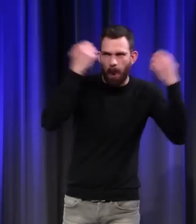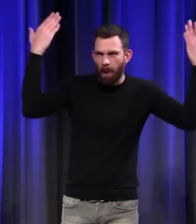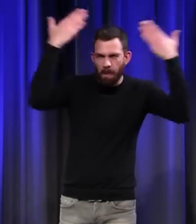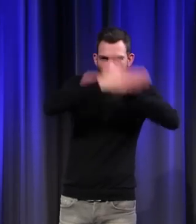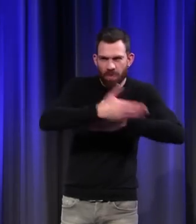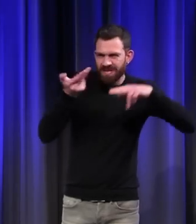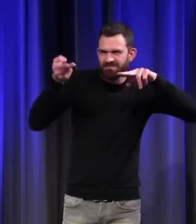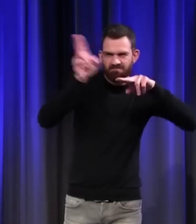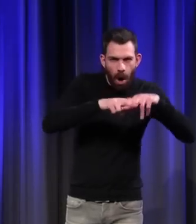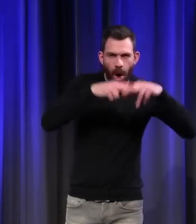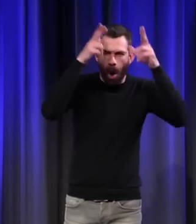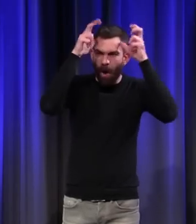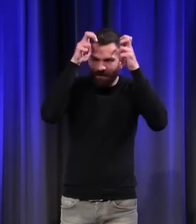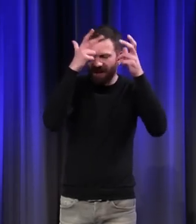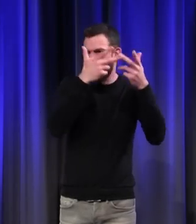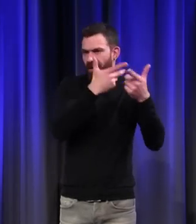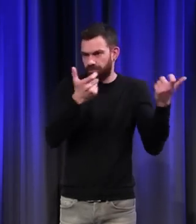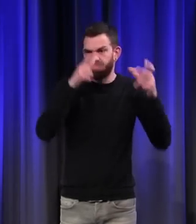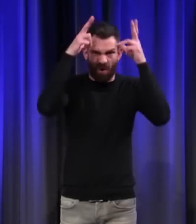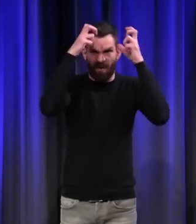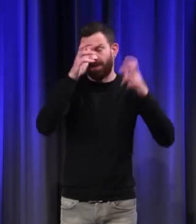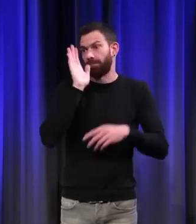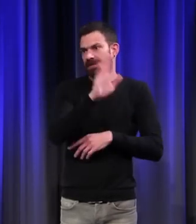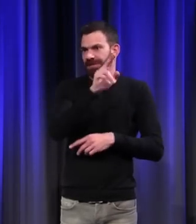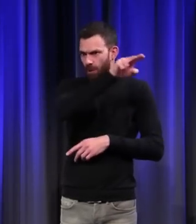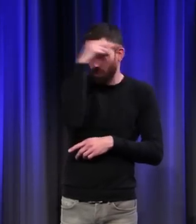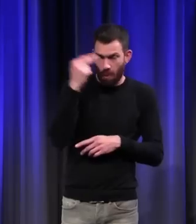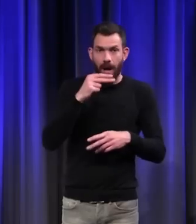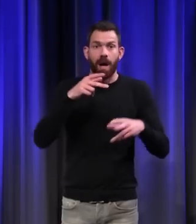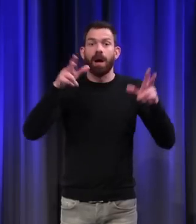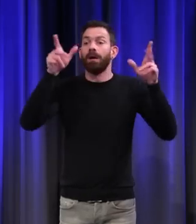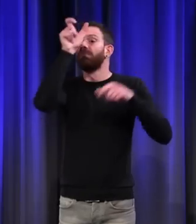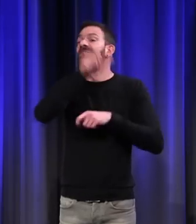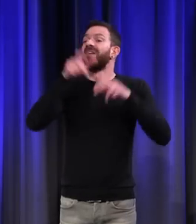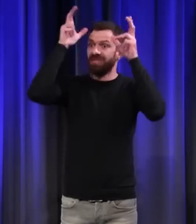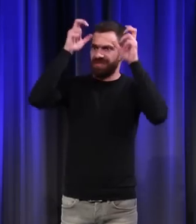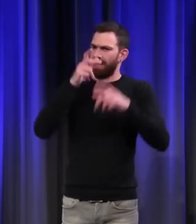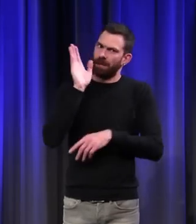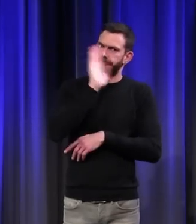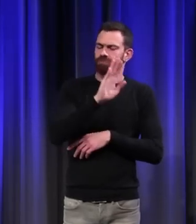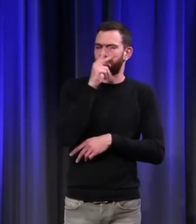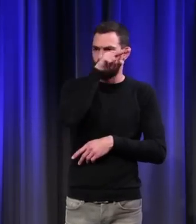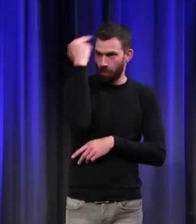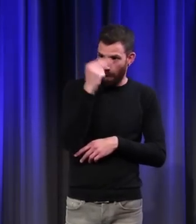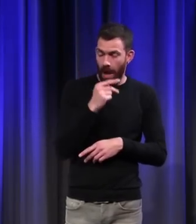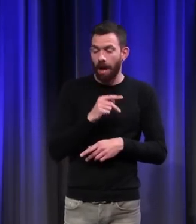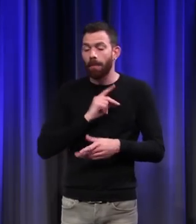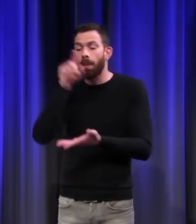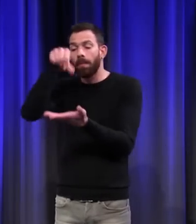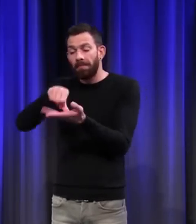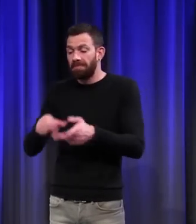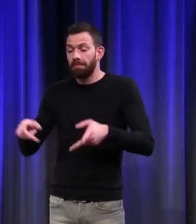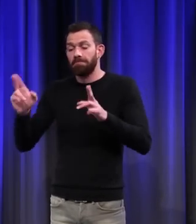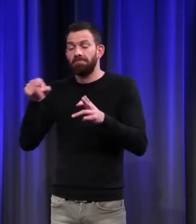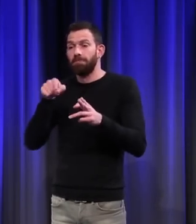mort, de l'enfer, surtout. L'enfer est noir, le diable est noir. Puis, au Moyen-Âge central, les